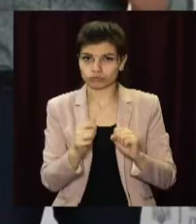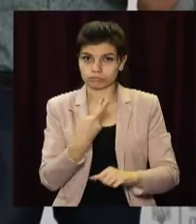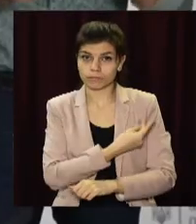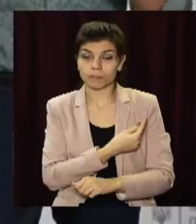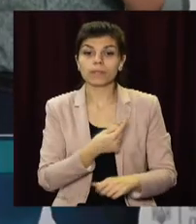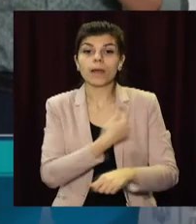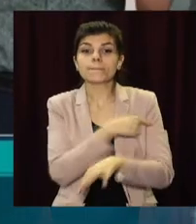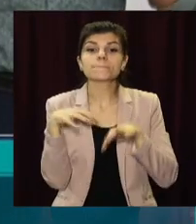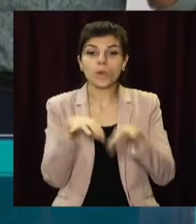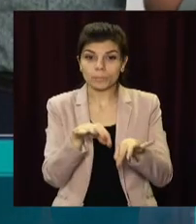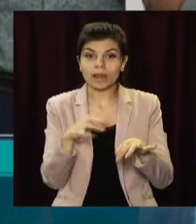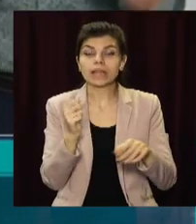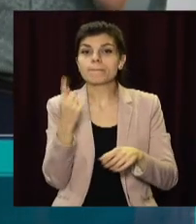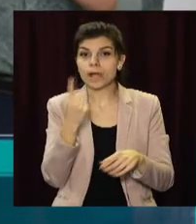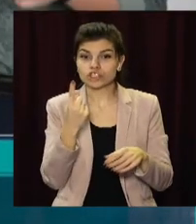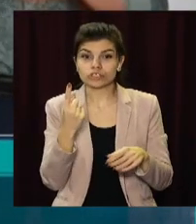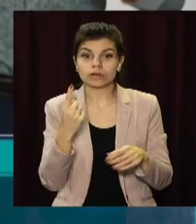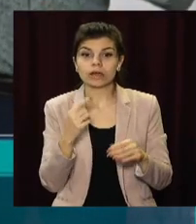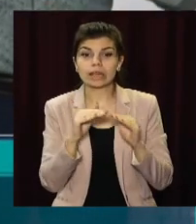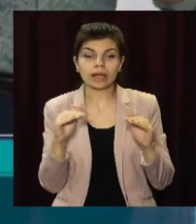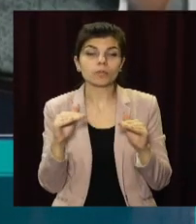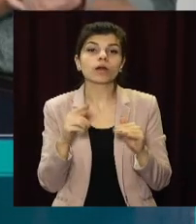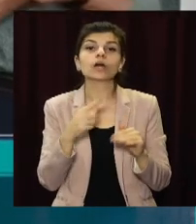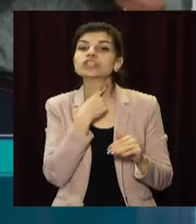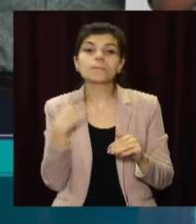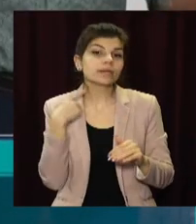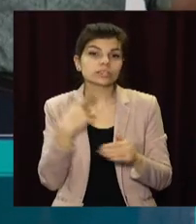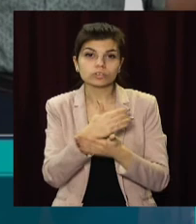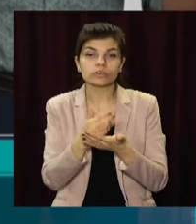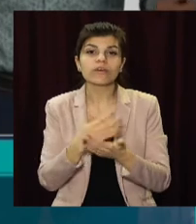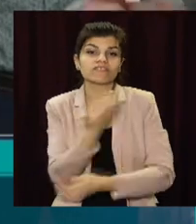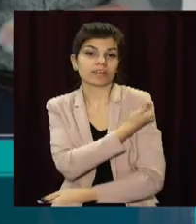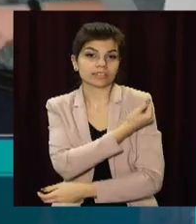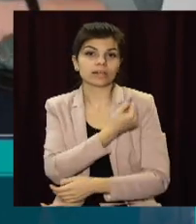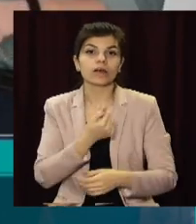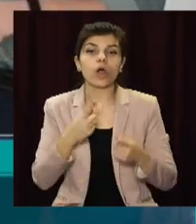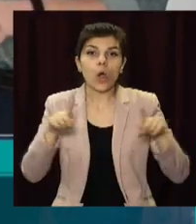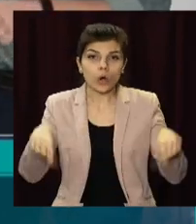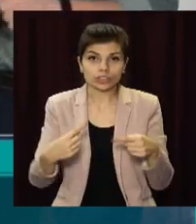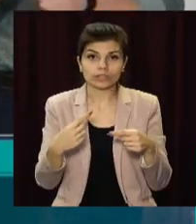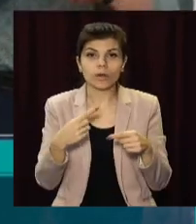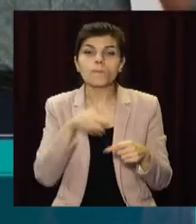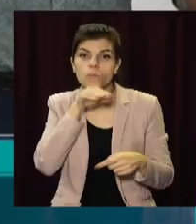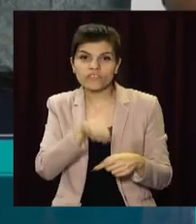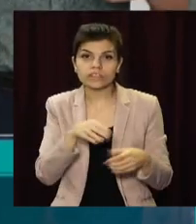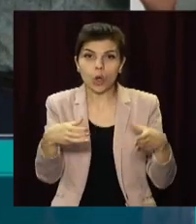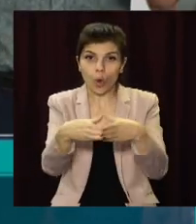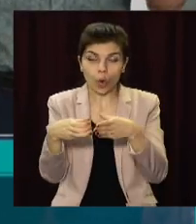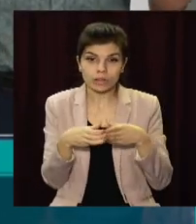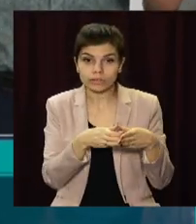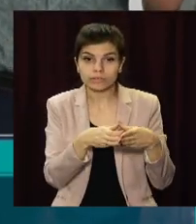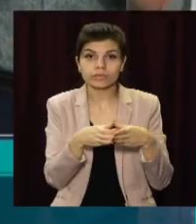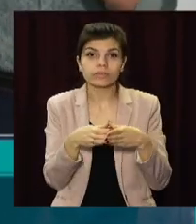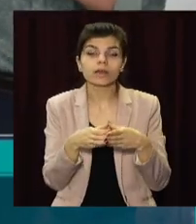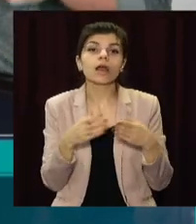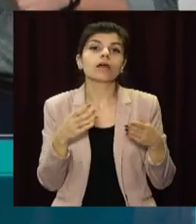Мобільні бригади на першому етапі забезпечуватимуть вакцинацію в організованих професійних колективах,